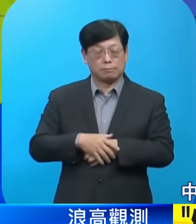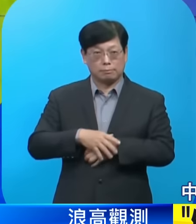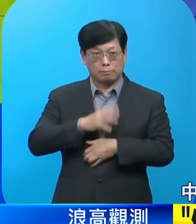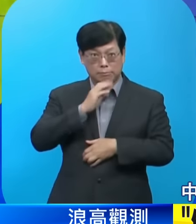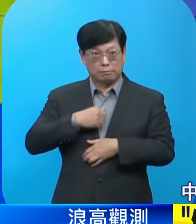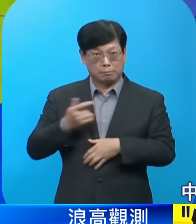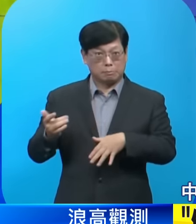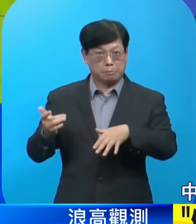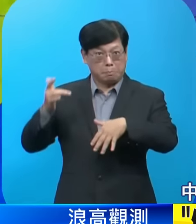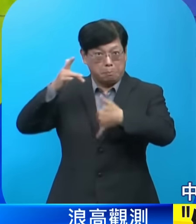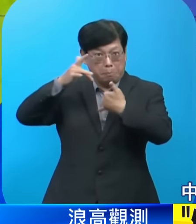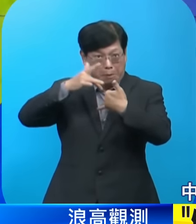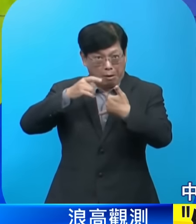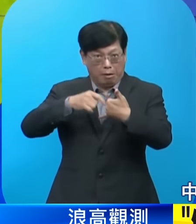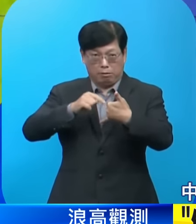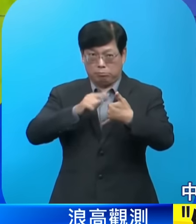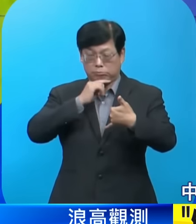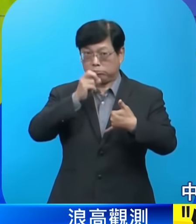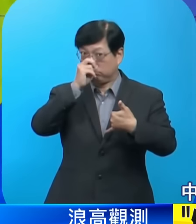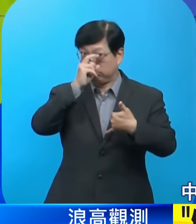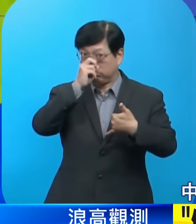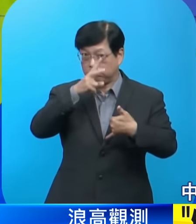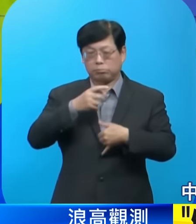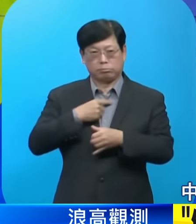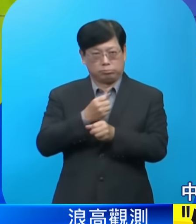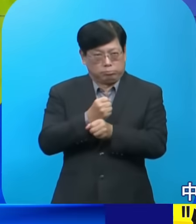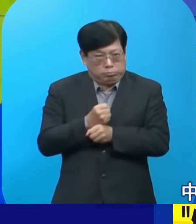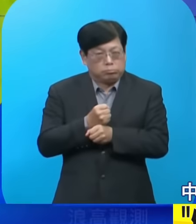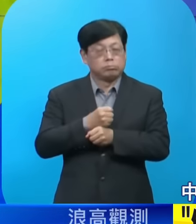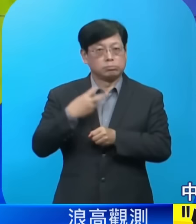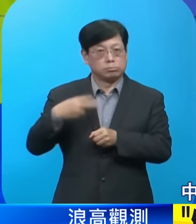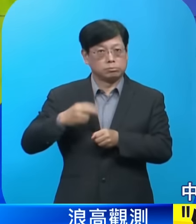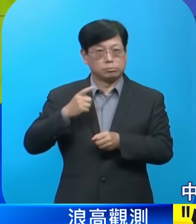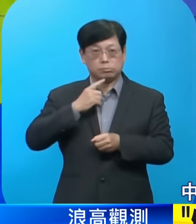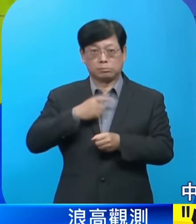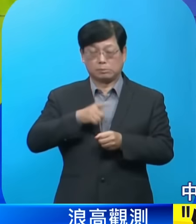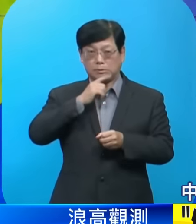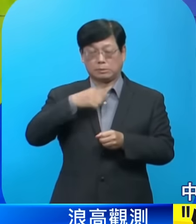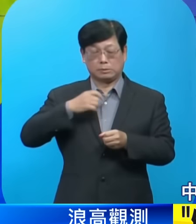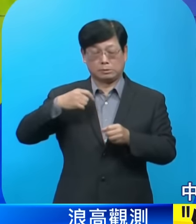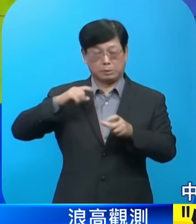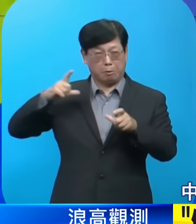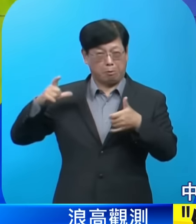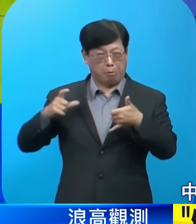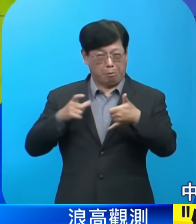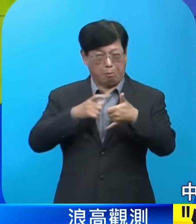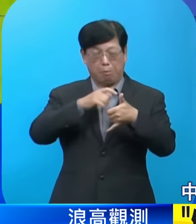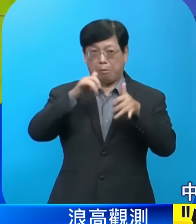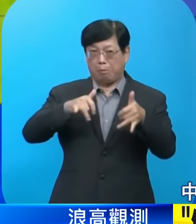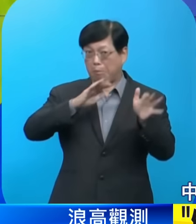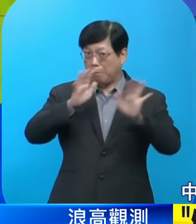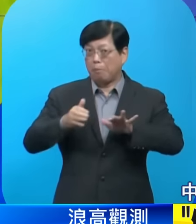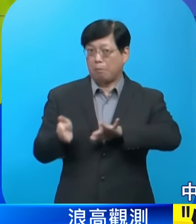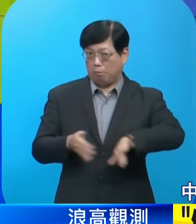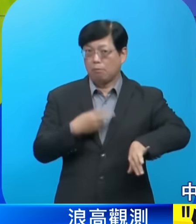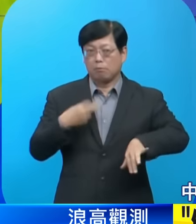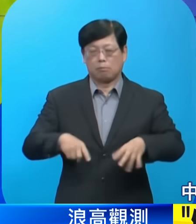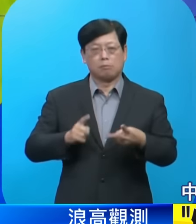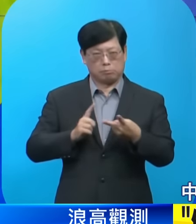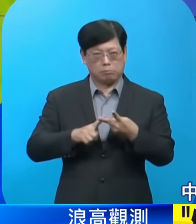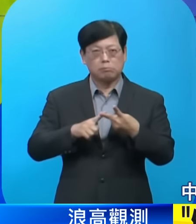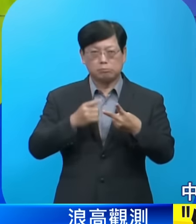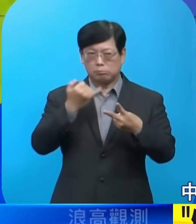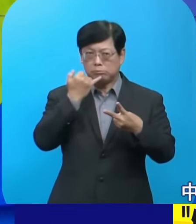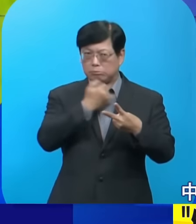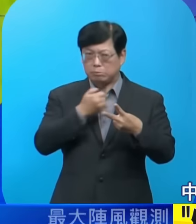陸附近機率比較高的宜蘭地區要特別留意颱風眼強的強風好雨清晰之外我們也不排除